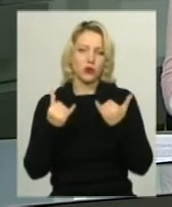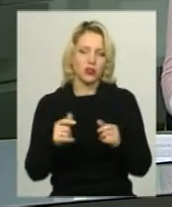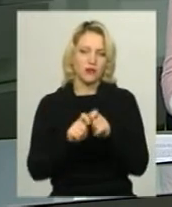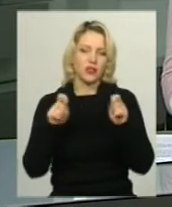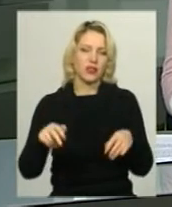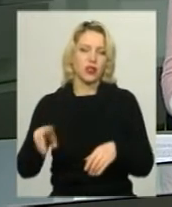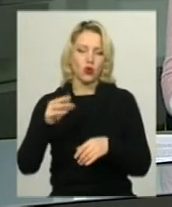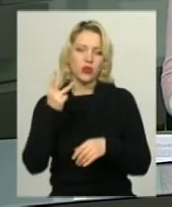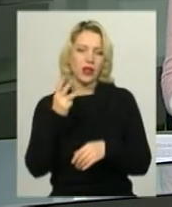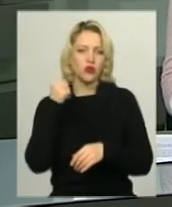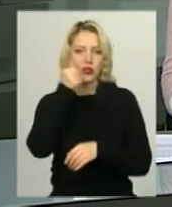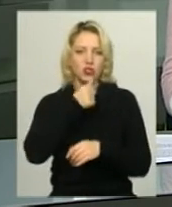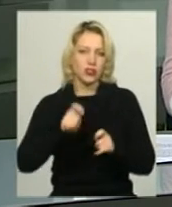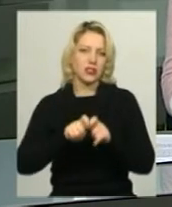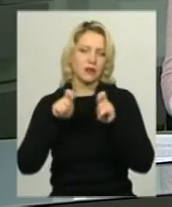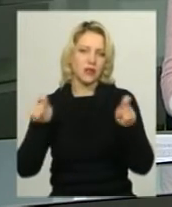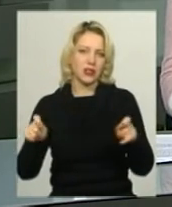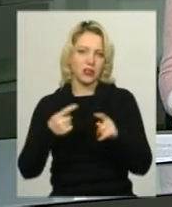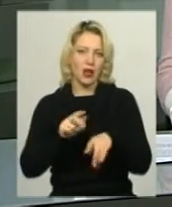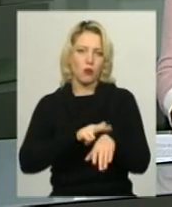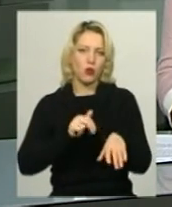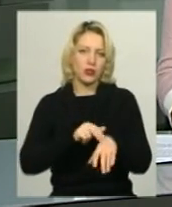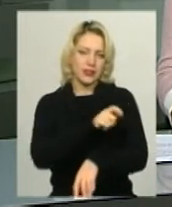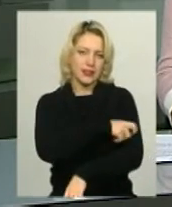третьої річниці створення патрульної поліції на Хмельниччині.